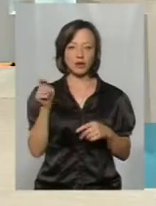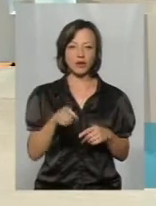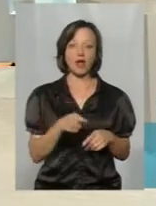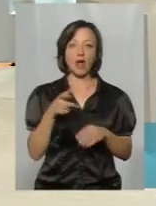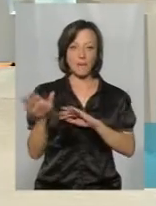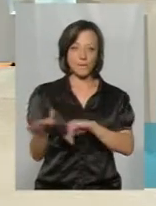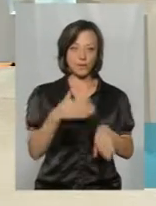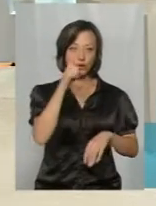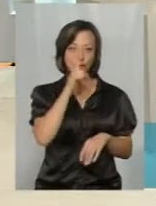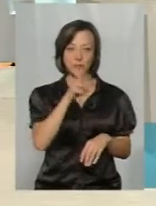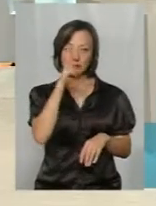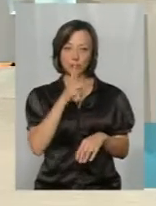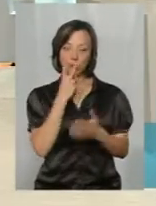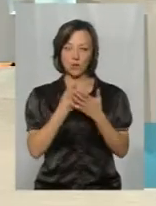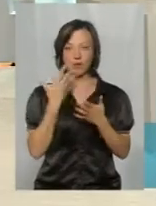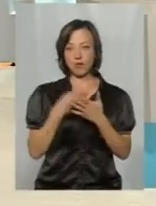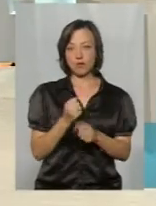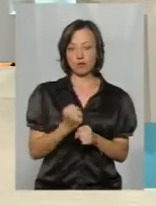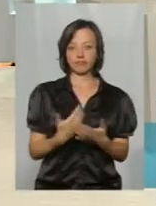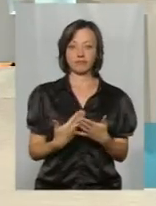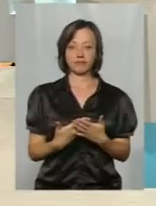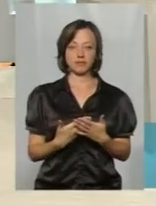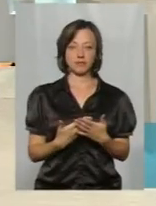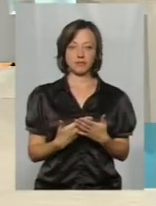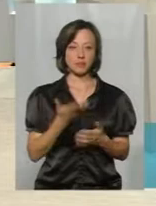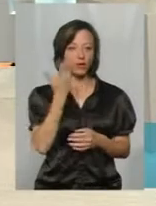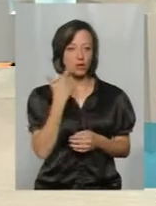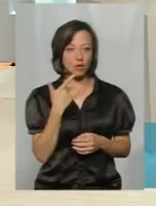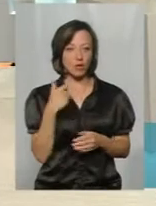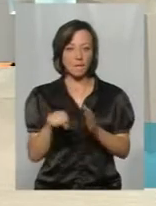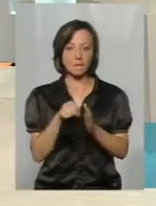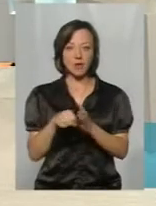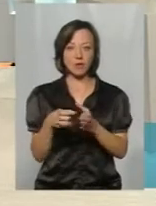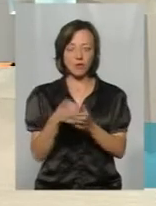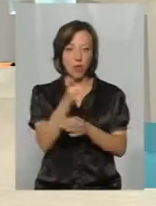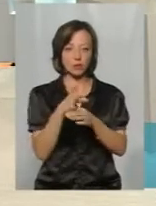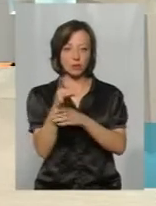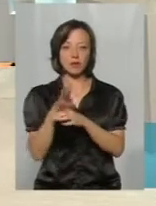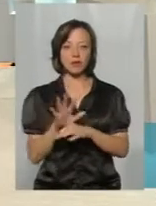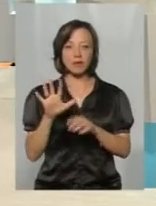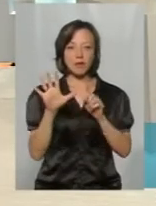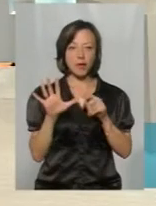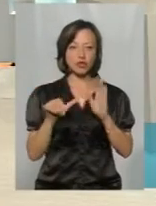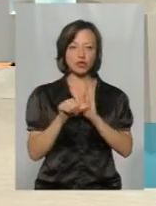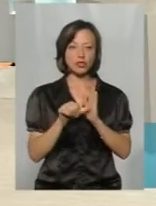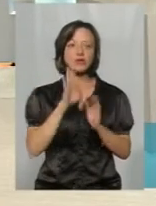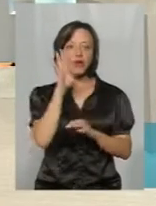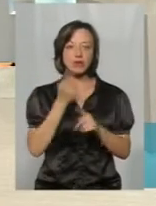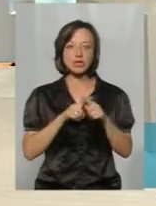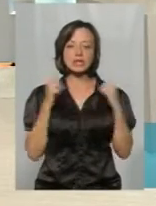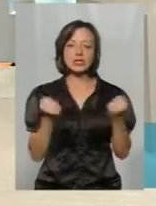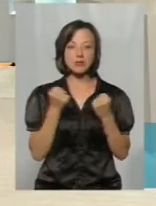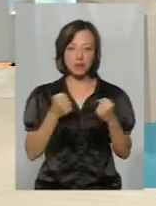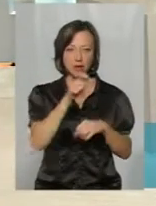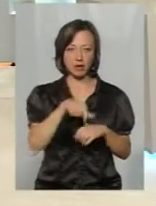прийшов ще місяць-другий, ми їм показали свою роботу. Наприклад, коли бандформування обстрілювали в 5-6 годин ранку людей, це була зима,